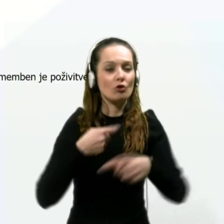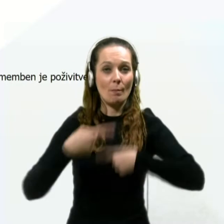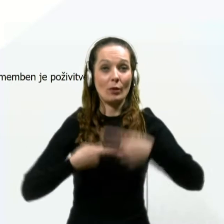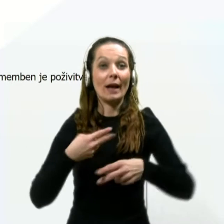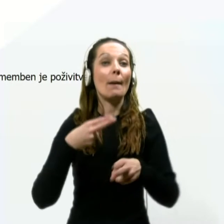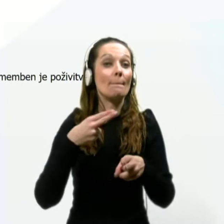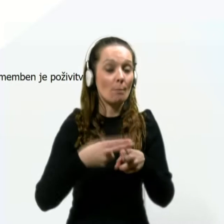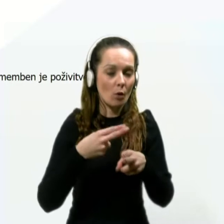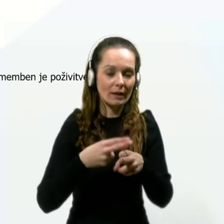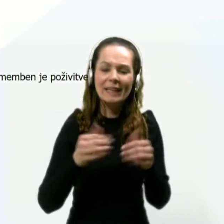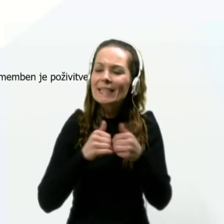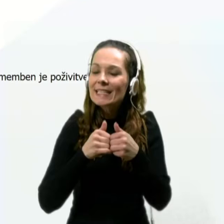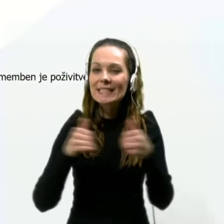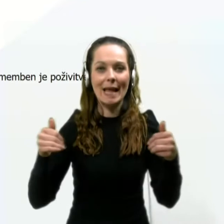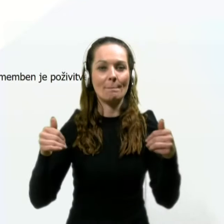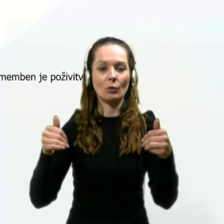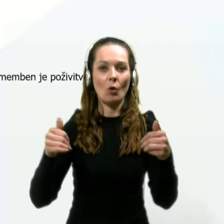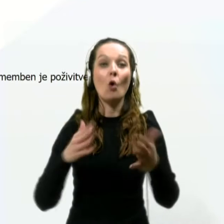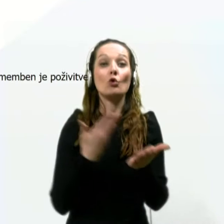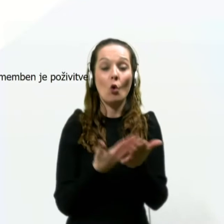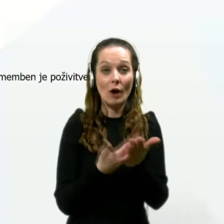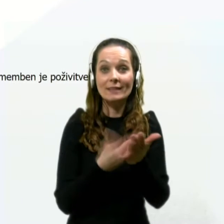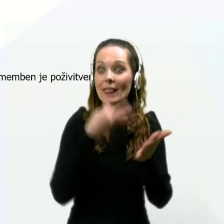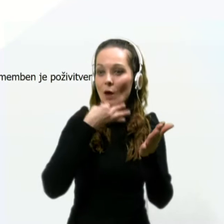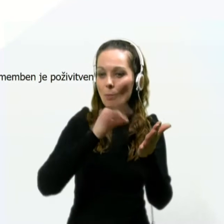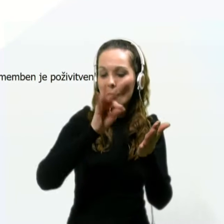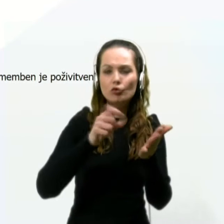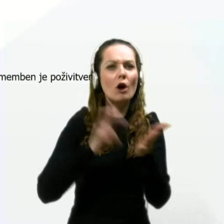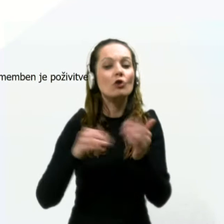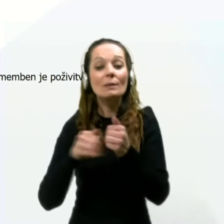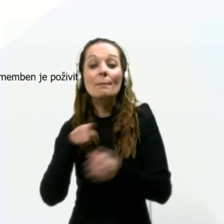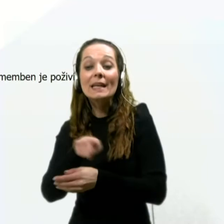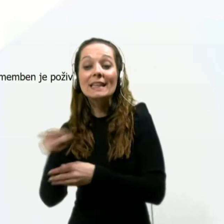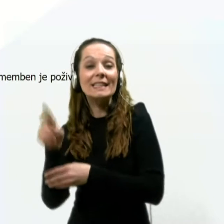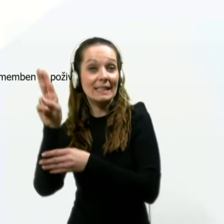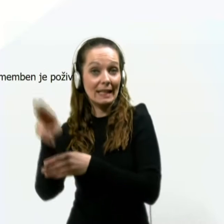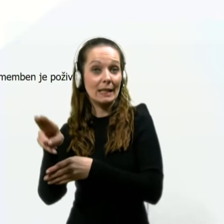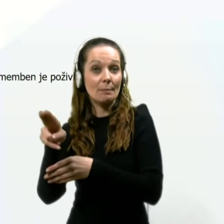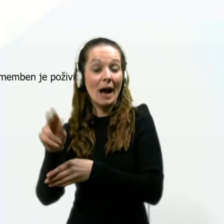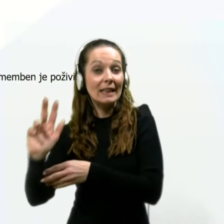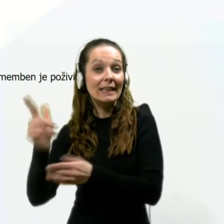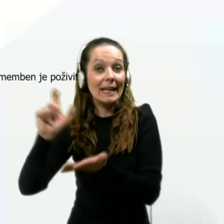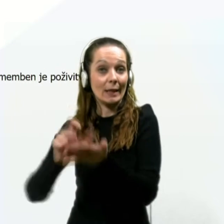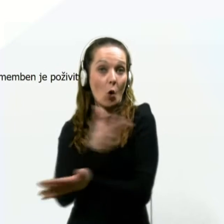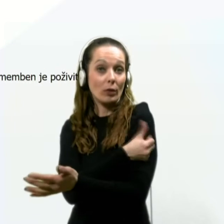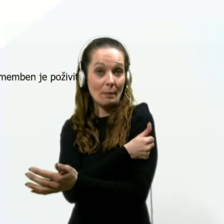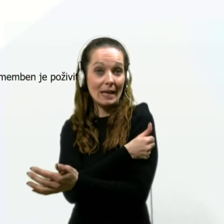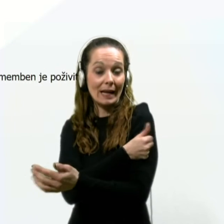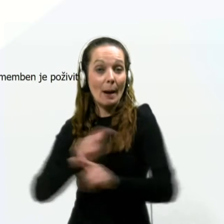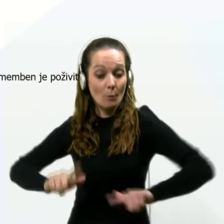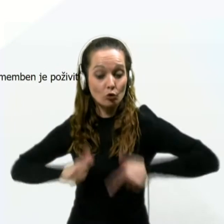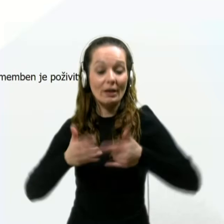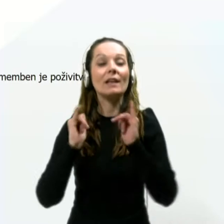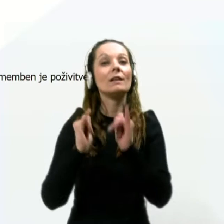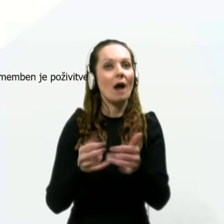izjemno dokazano boljša, predvsem pri tistih, ki imajo poživitveni odmerek. Je pa